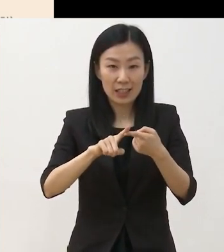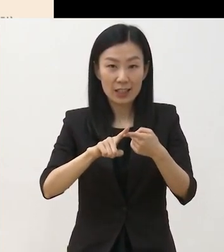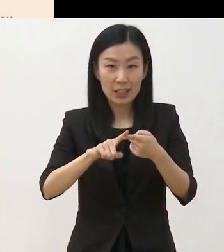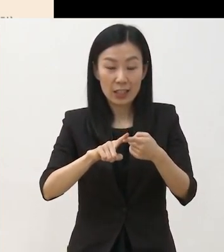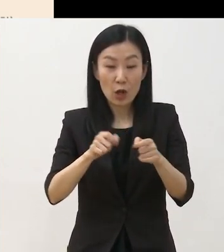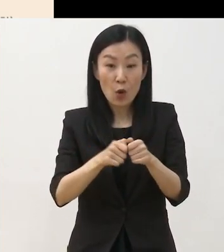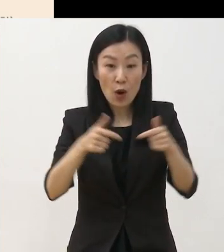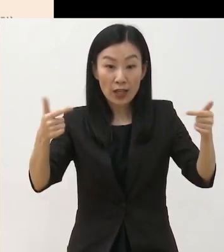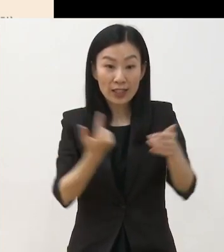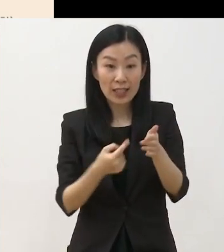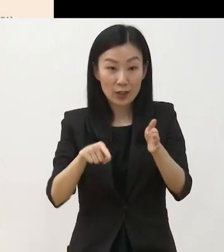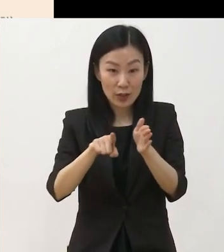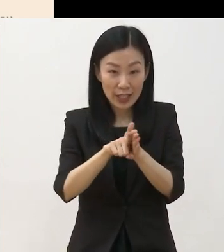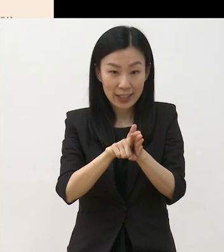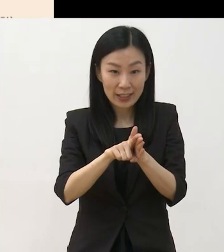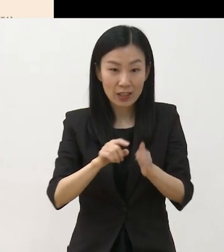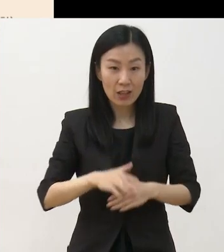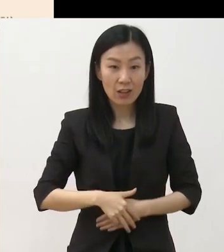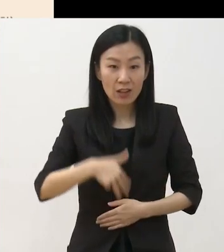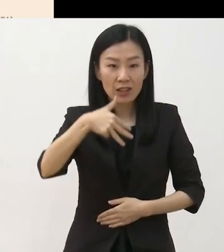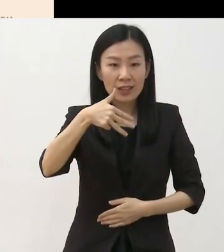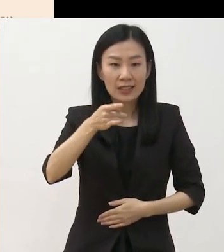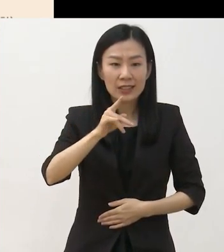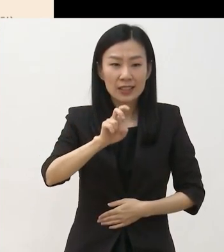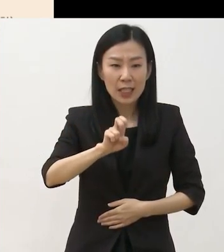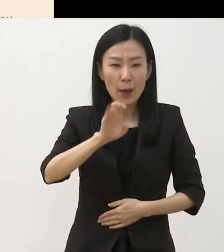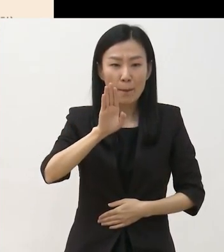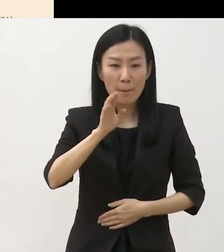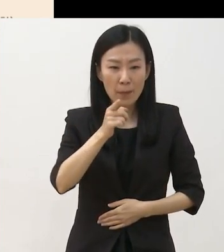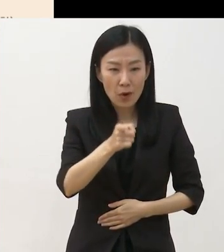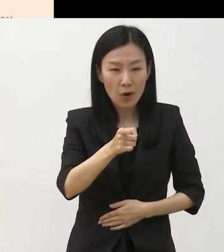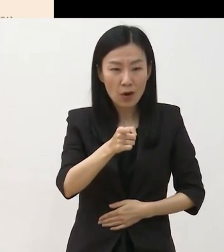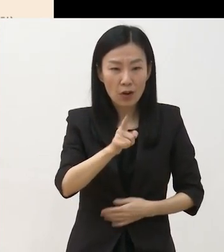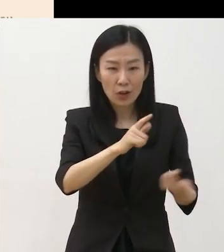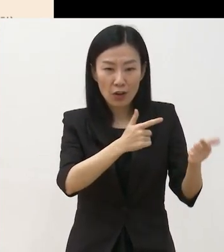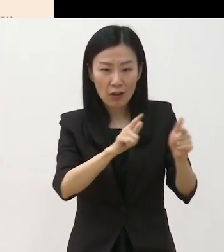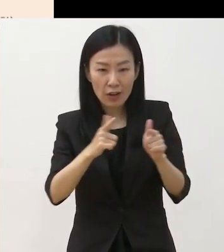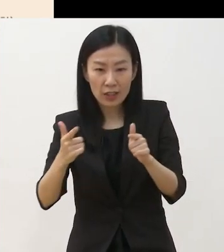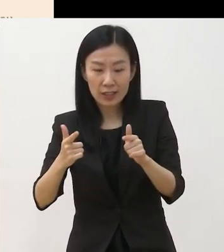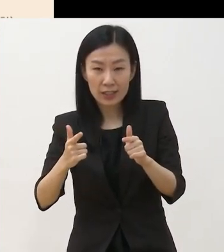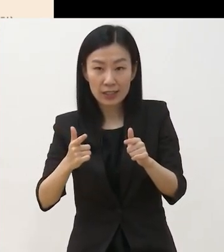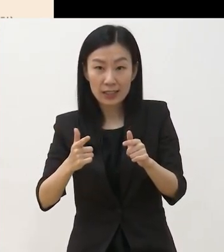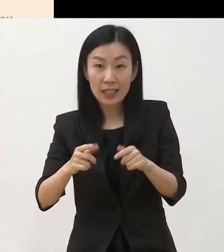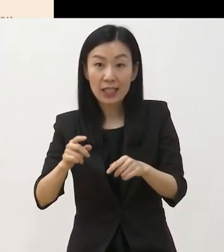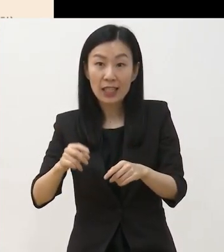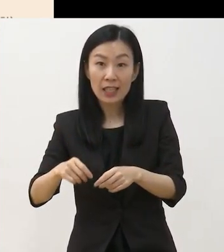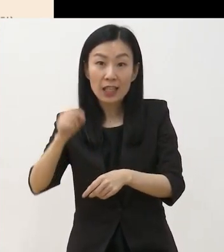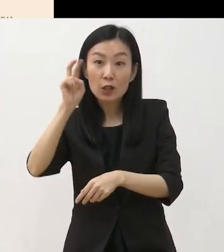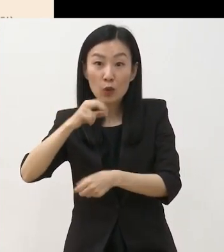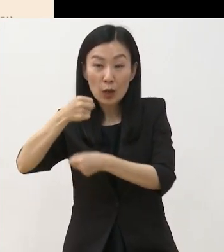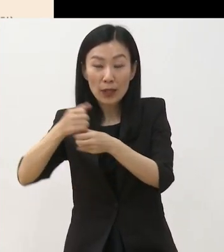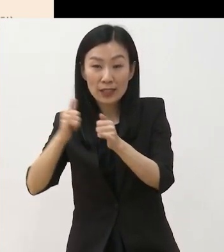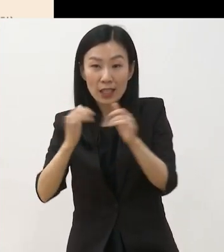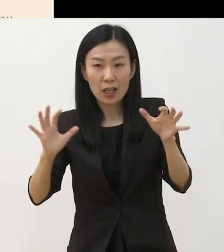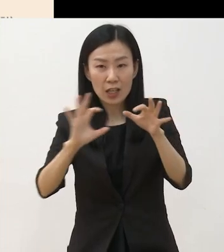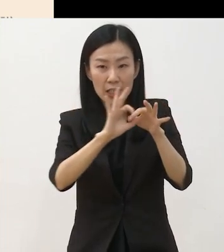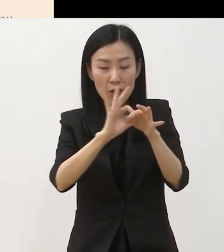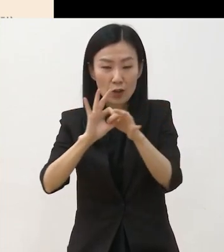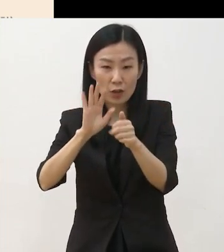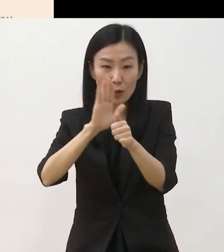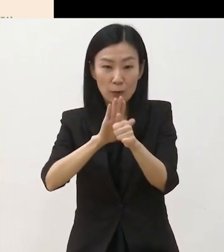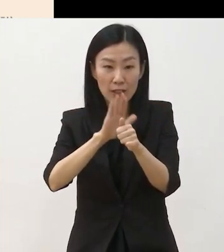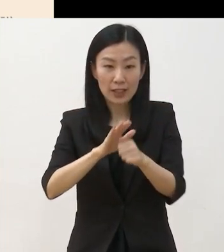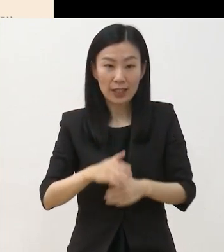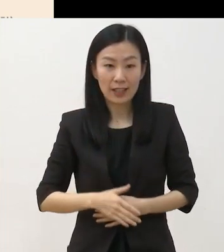챔버나 윈드를 포함한 오케스트라와의 교류 협업을 지원합니다 대한민국 국적의 작곡가